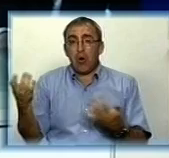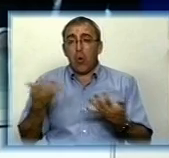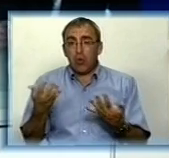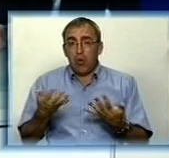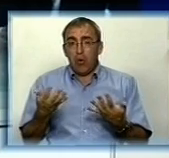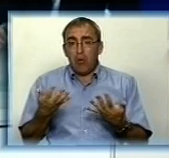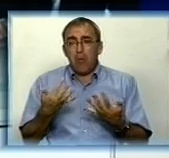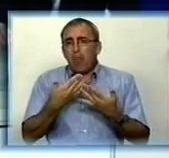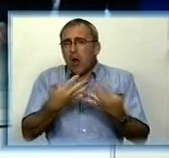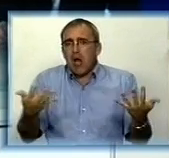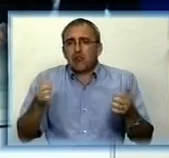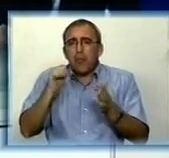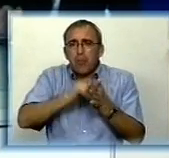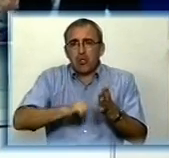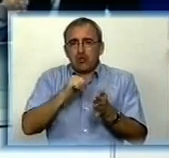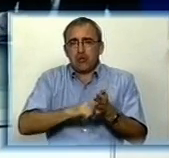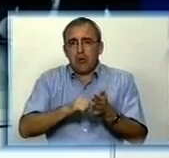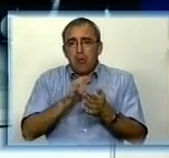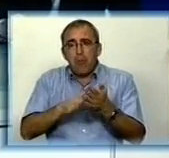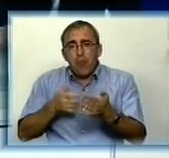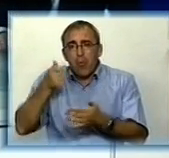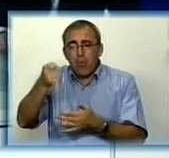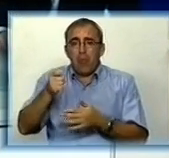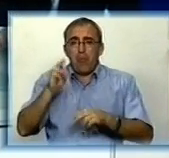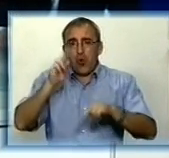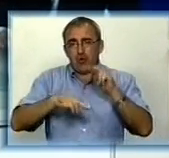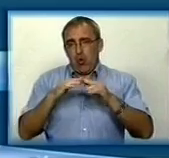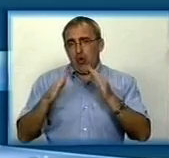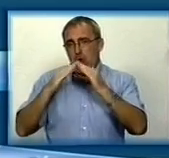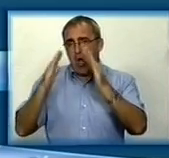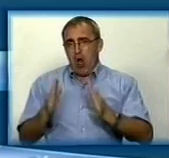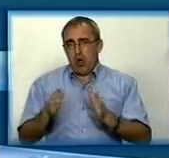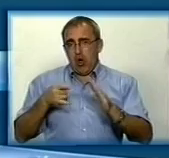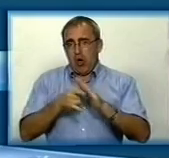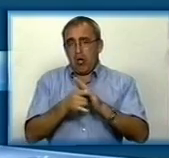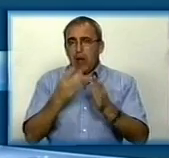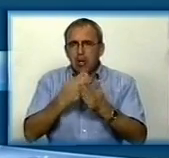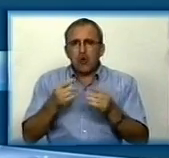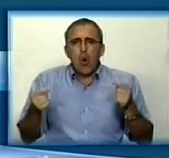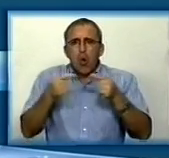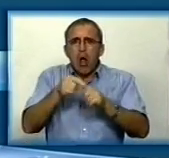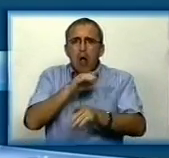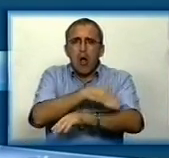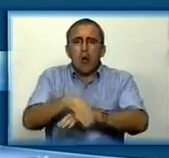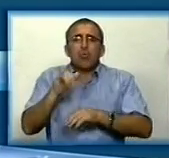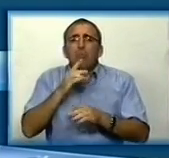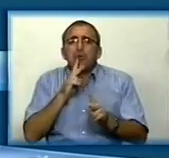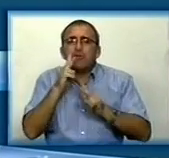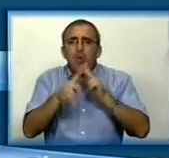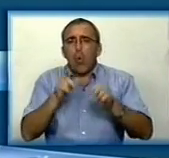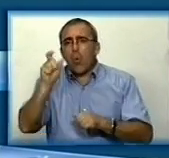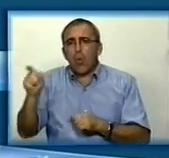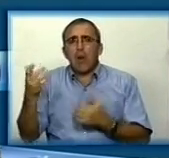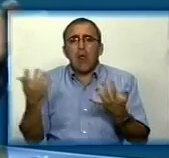по разным причинам подали заявки на те, щоб построити там гаражи. Скажіть, чи є якась конкретна адреса чи телефон, куди можна звертатися людям,